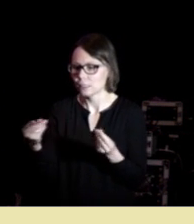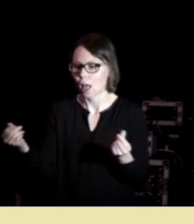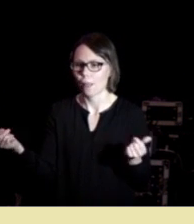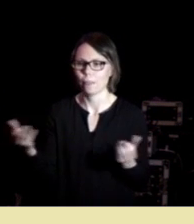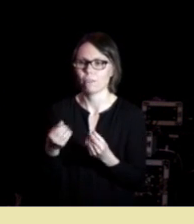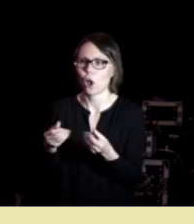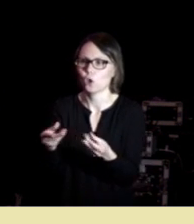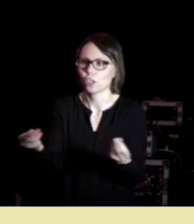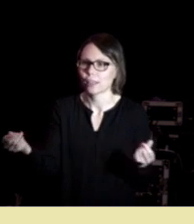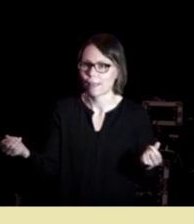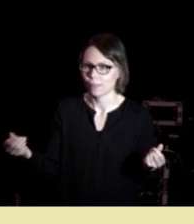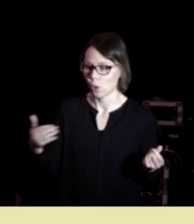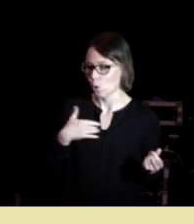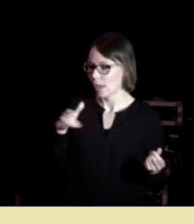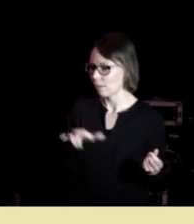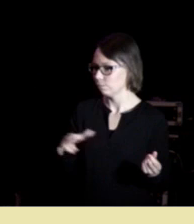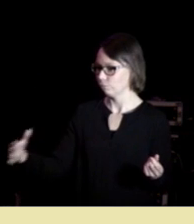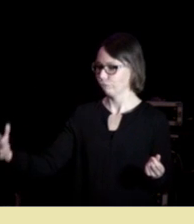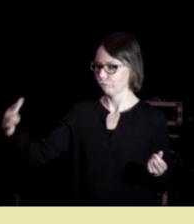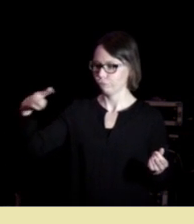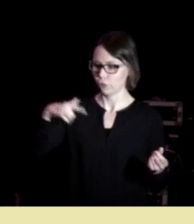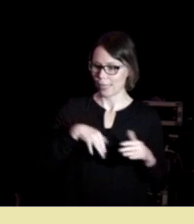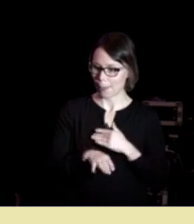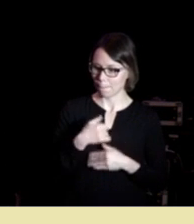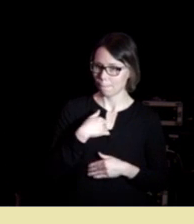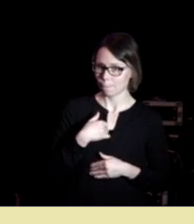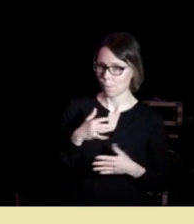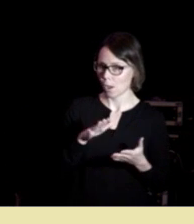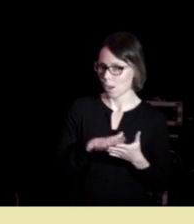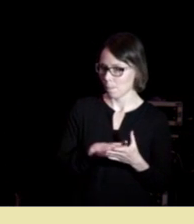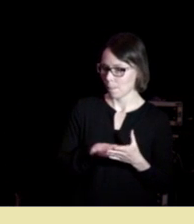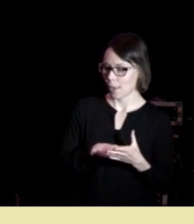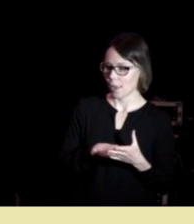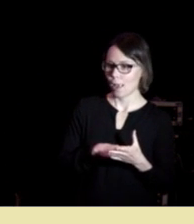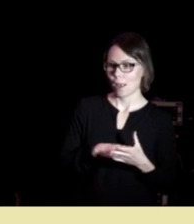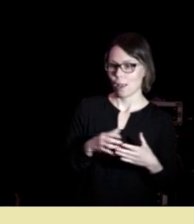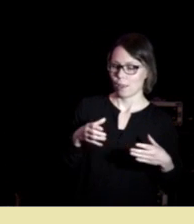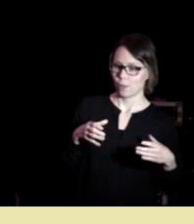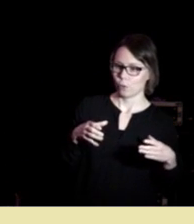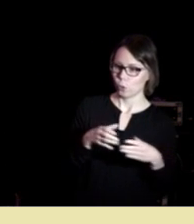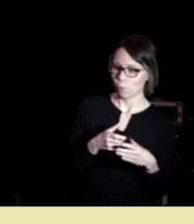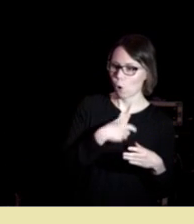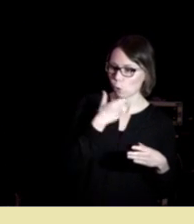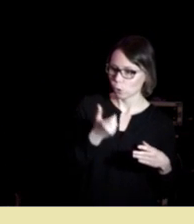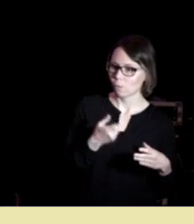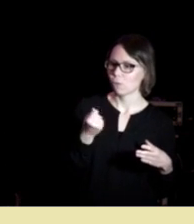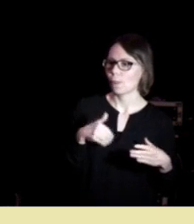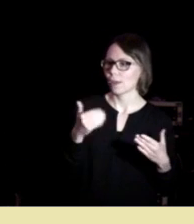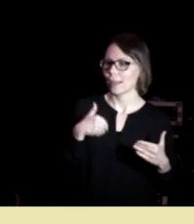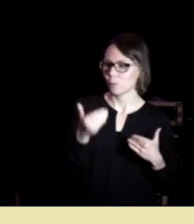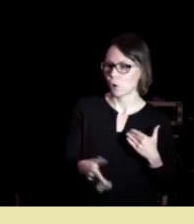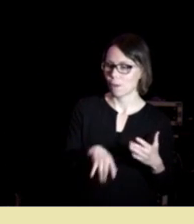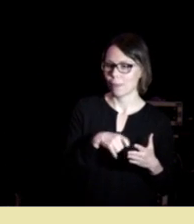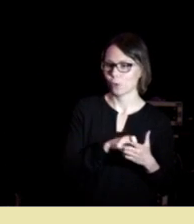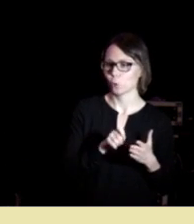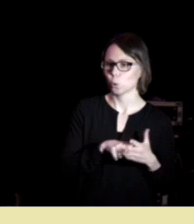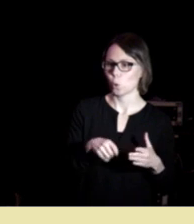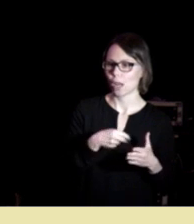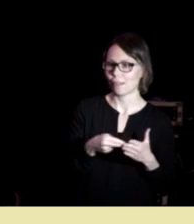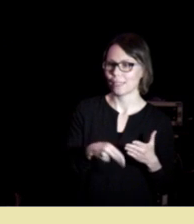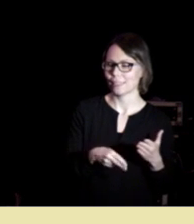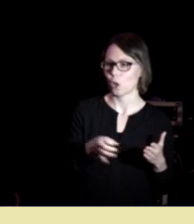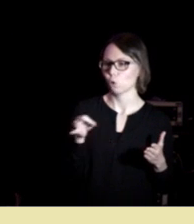så flyr jeg hjem igjen. Og så sitter jeg få dager etterpå sammen med en gruppe med ungdom med kontoradresse Oslo Vest.